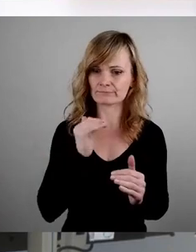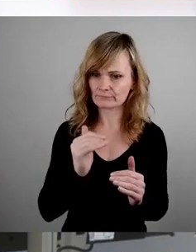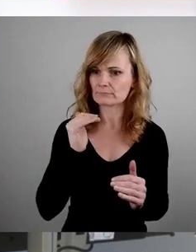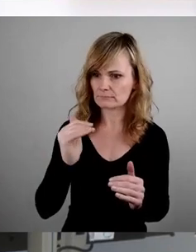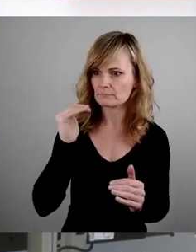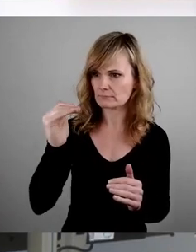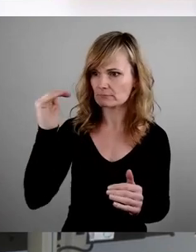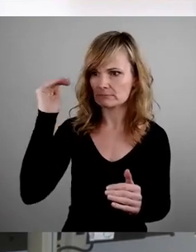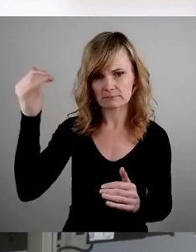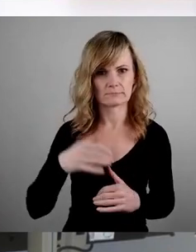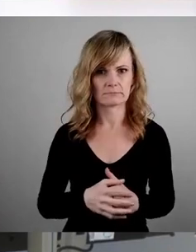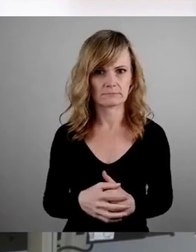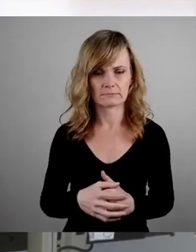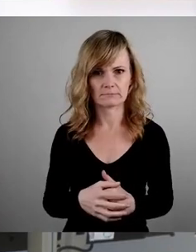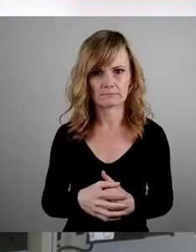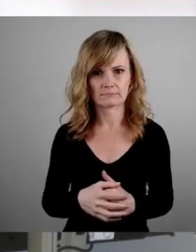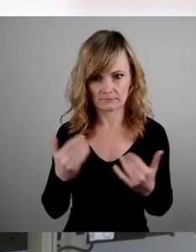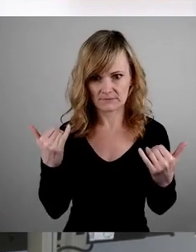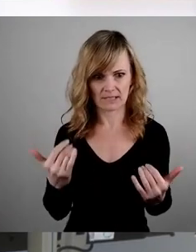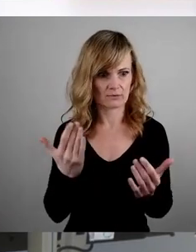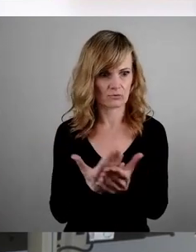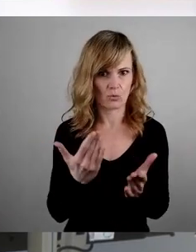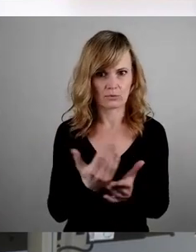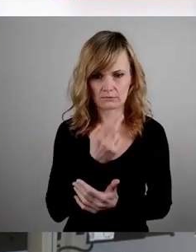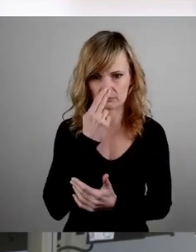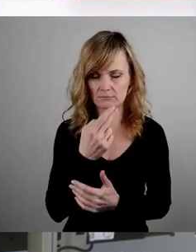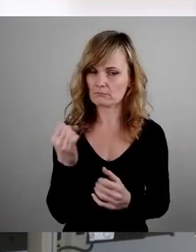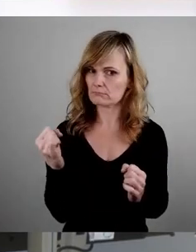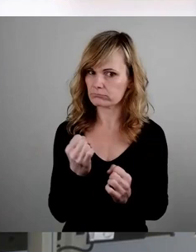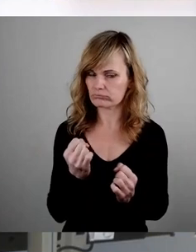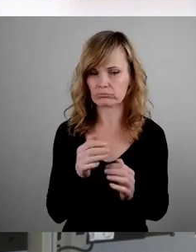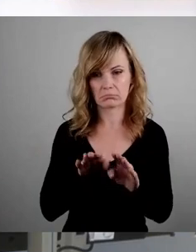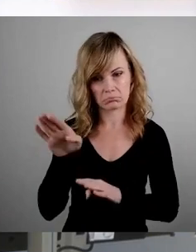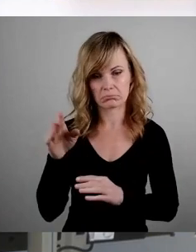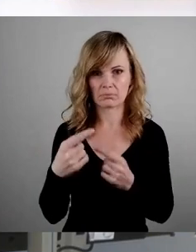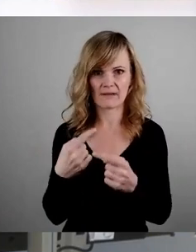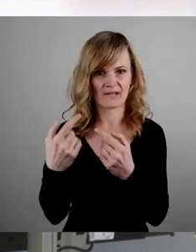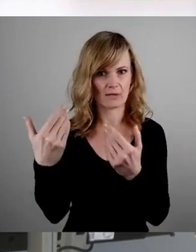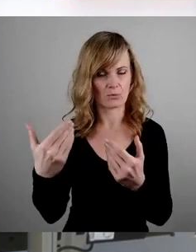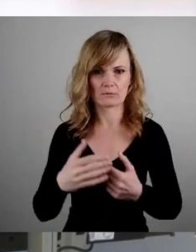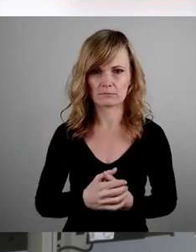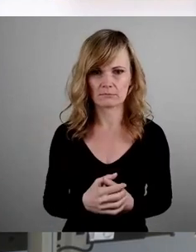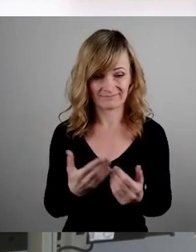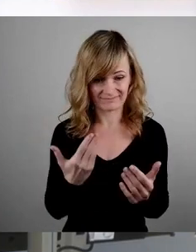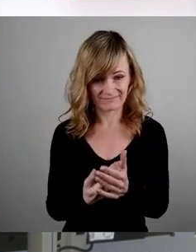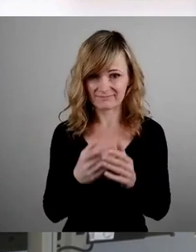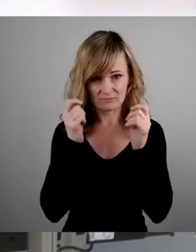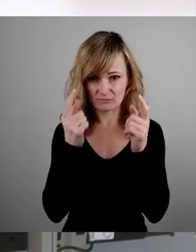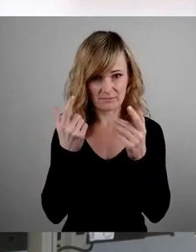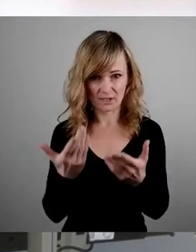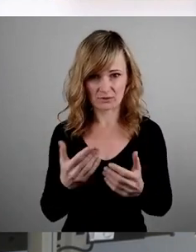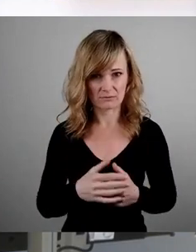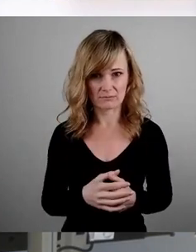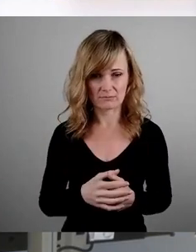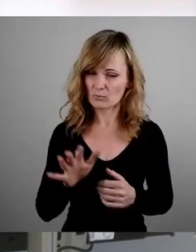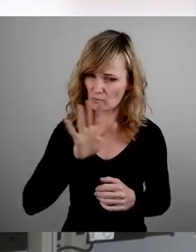Eine deutliche Verschärfung ist bereits jetzt absehbar. Diese Entwicklung kommt dabei überhaupt nicht überraschend und ist im Übrigen auch bundesweit